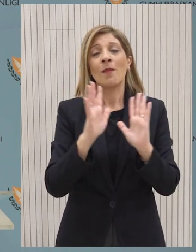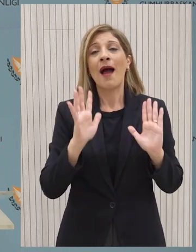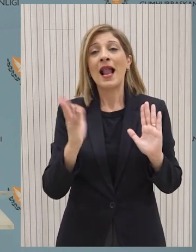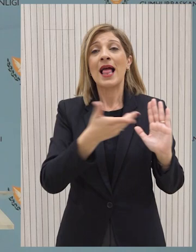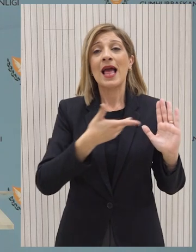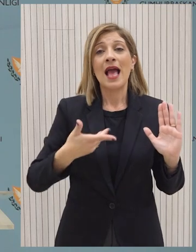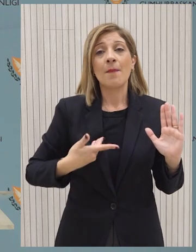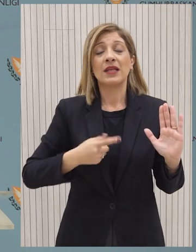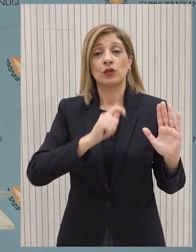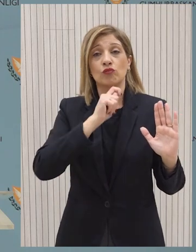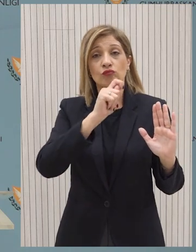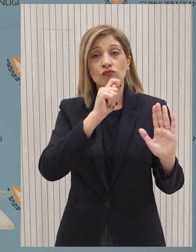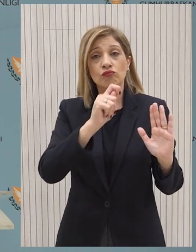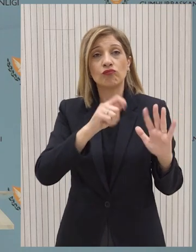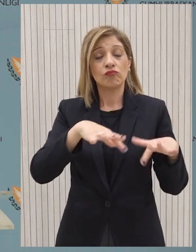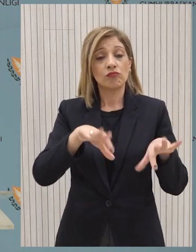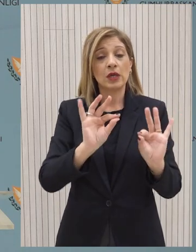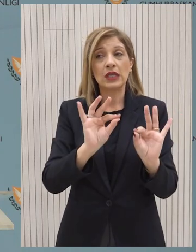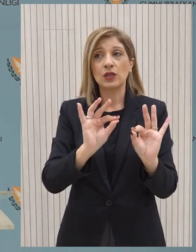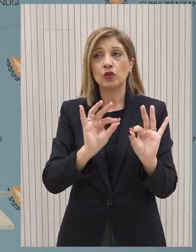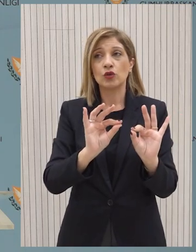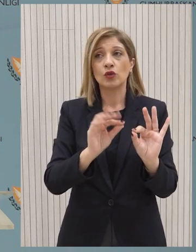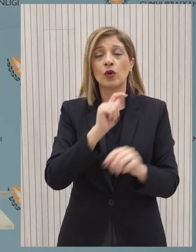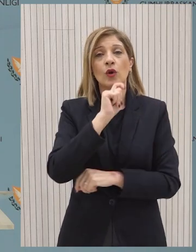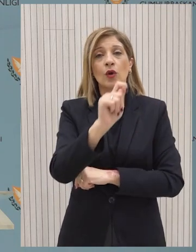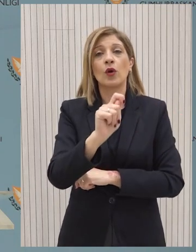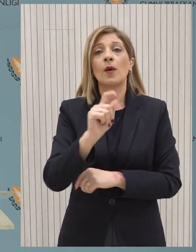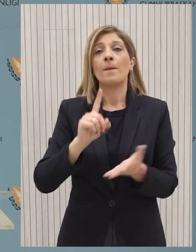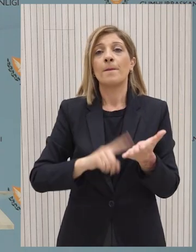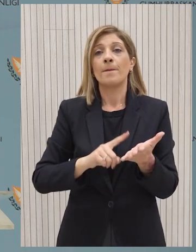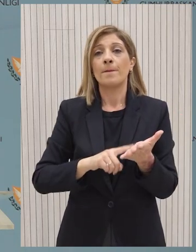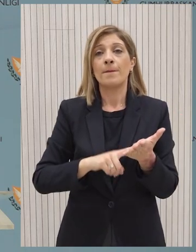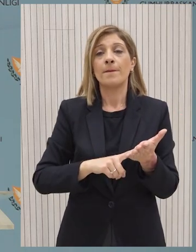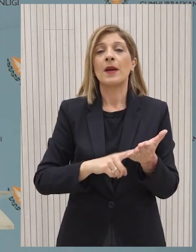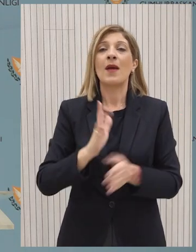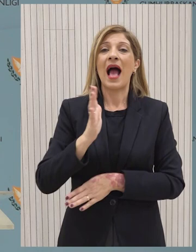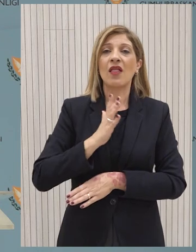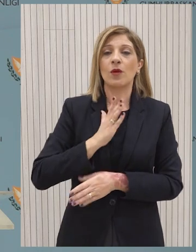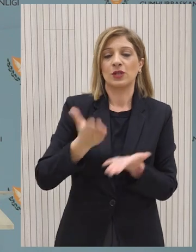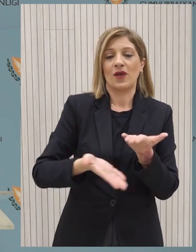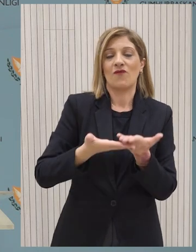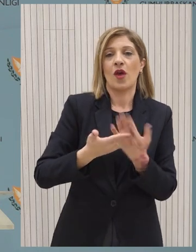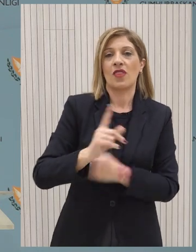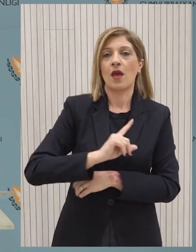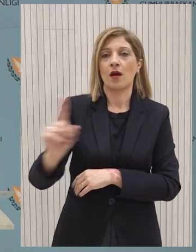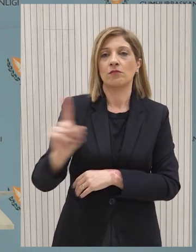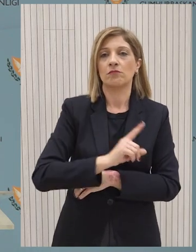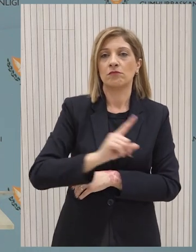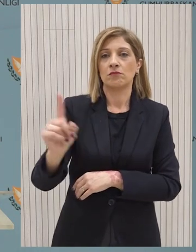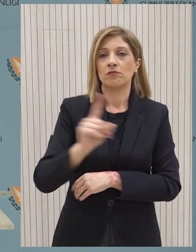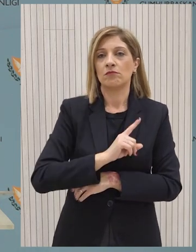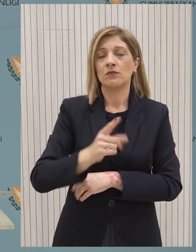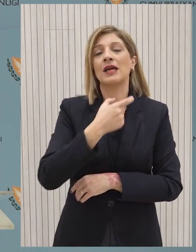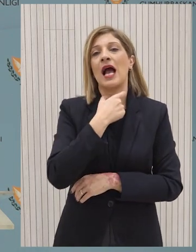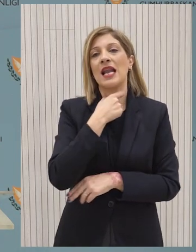θα πρέπει να εφαρμοστεί αν θέλετε να μιλήσουμε πιο συγκεκριμένα μέσα από κάποιες ανθρωπιστικές παύσεις ενδεχομένως κάποιων ωρών για να μπορέσει να φτάσει η